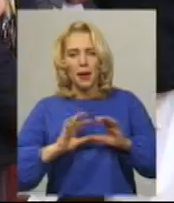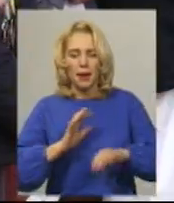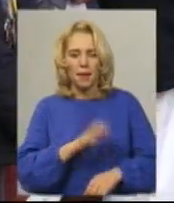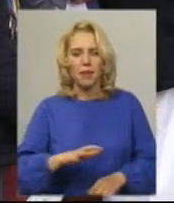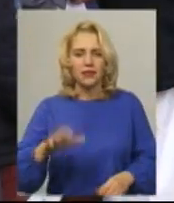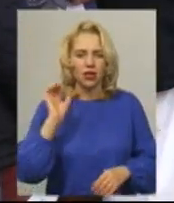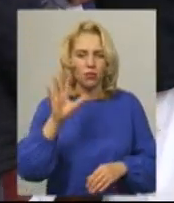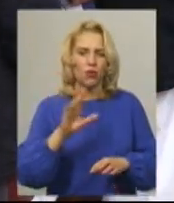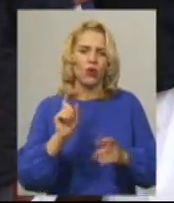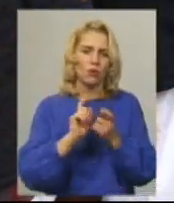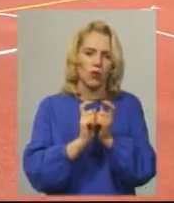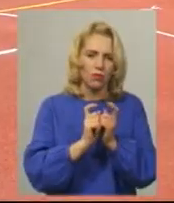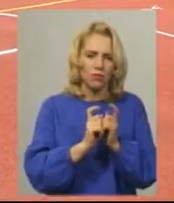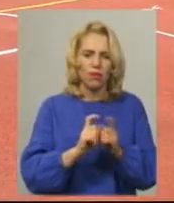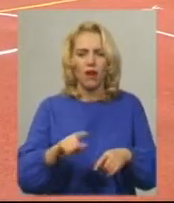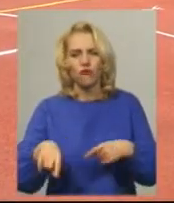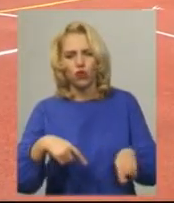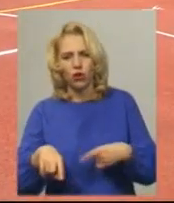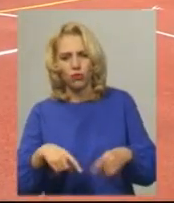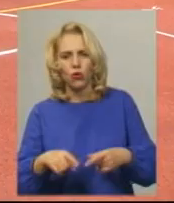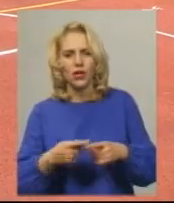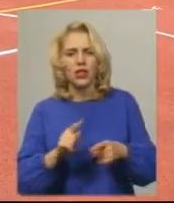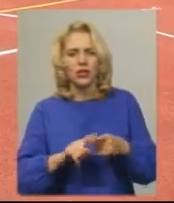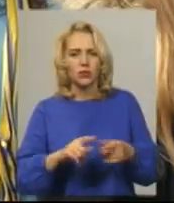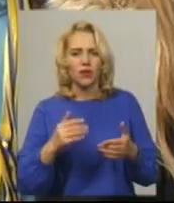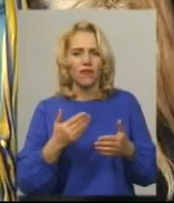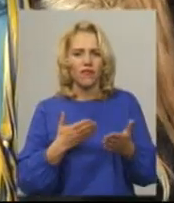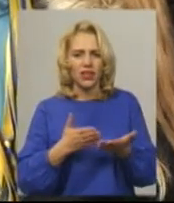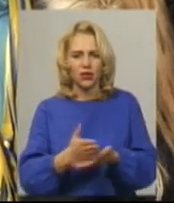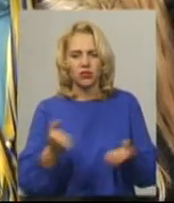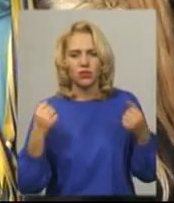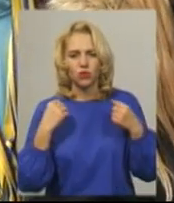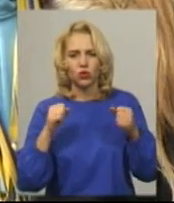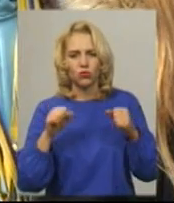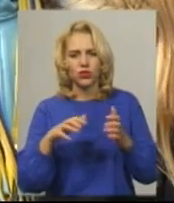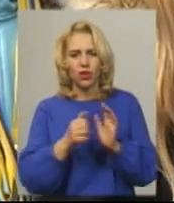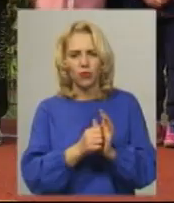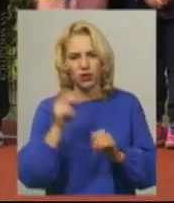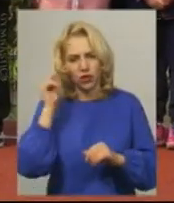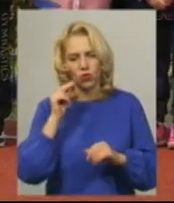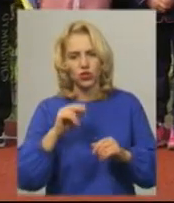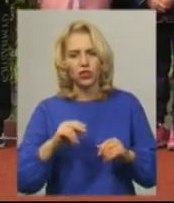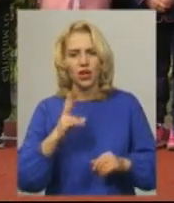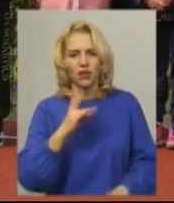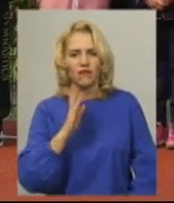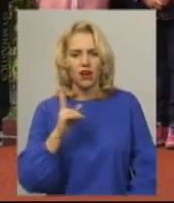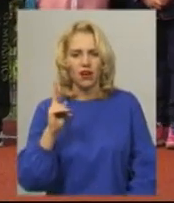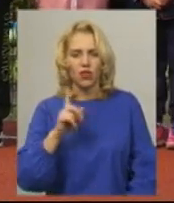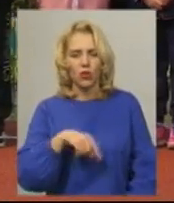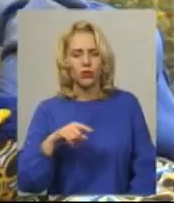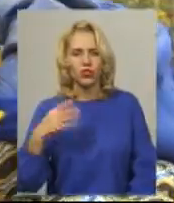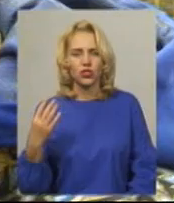волейбол, футбол. Відсьогодні цими видами спорту на новозбудованому майданчику можуть займатися учні навчально-виховного комплексу номер 4.